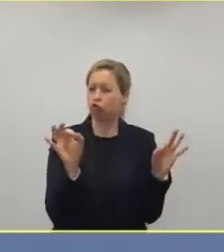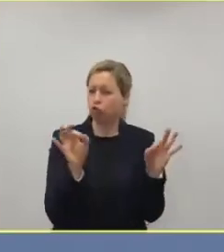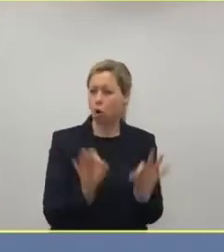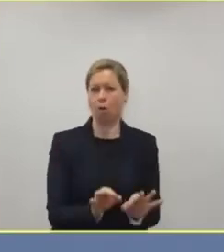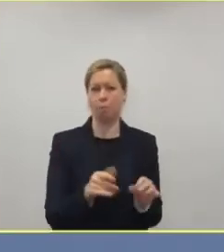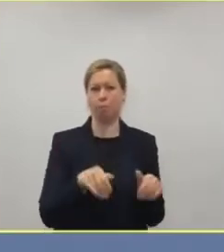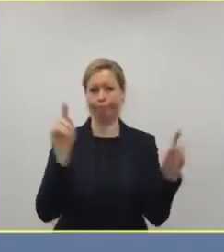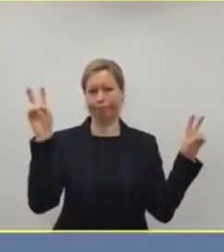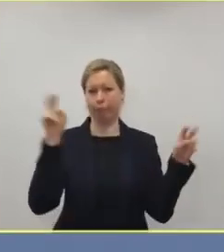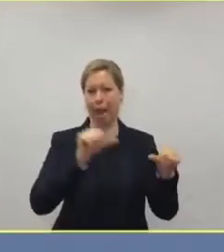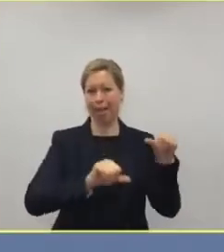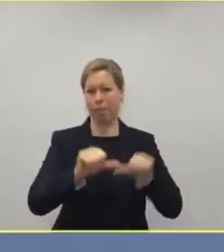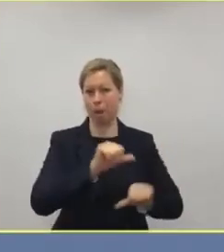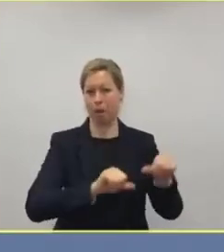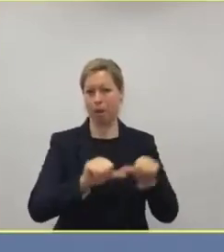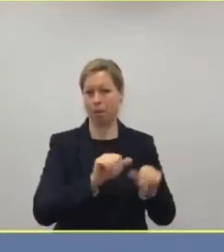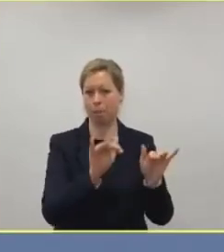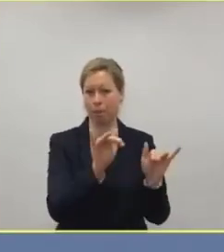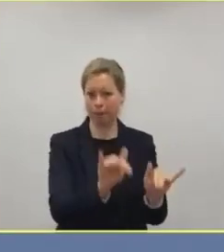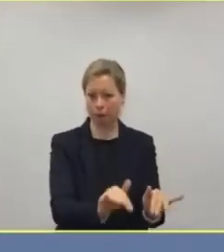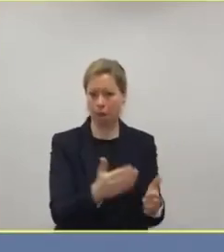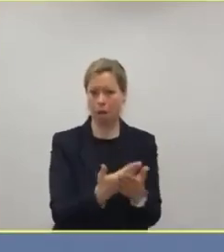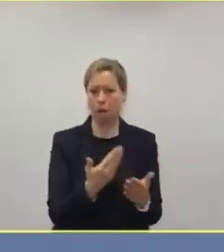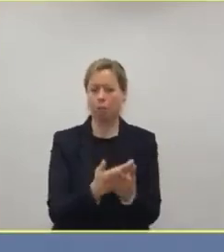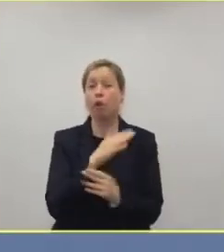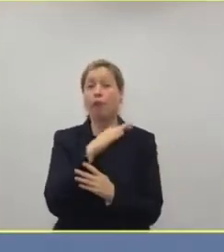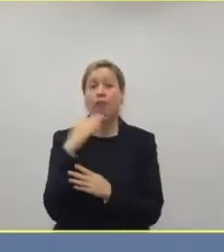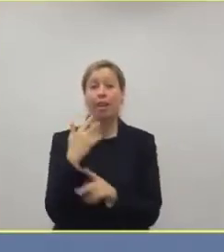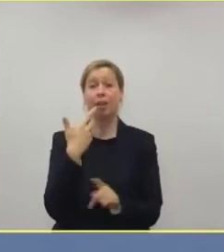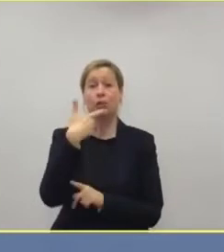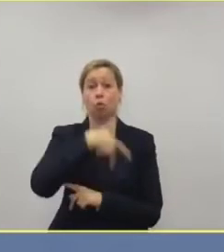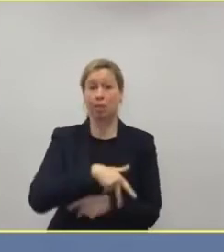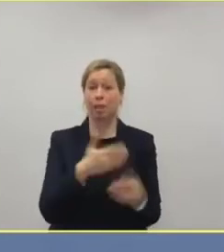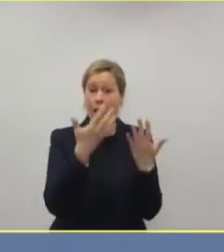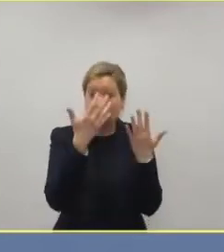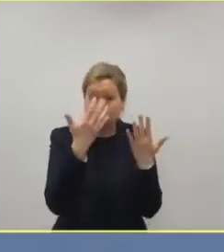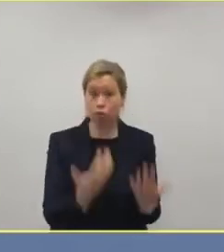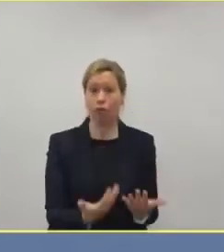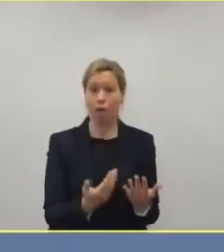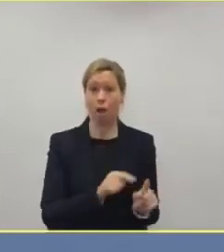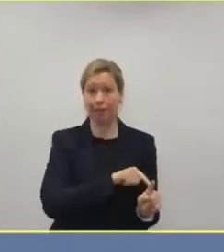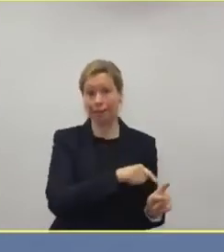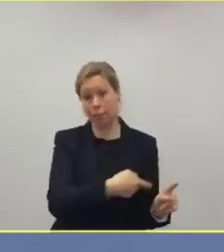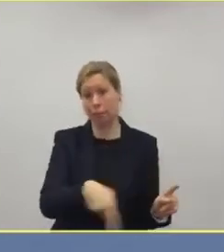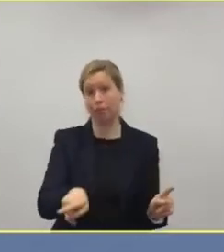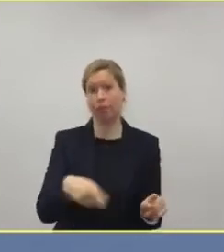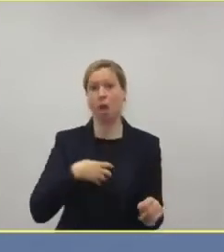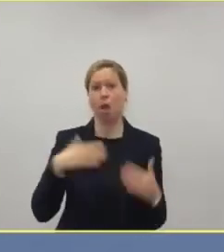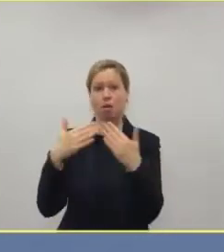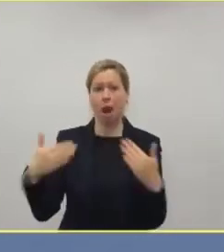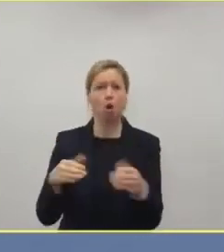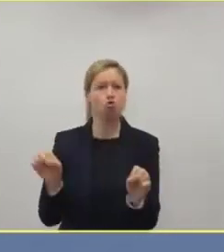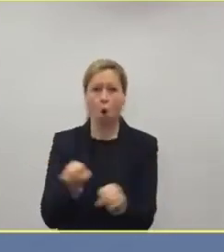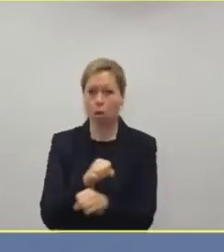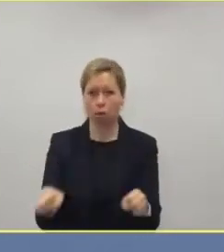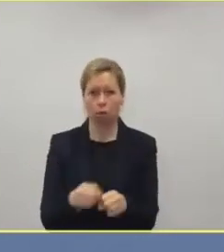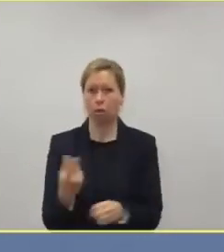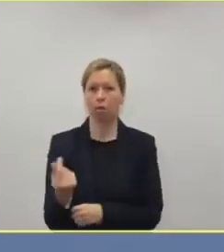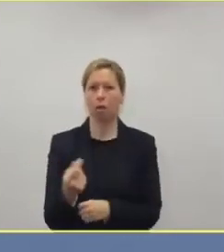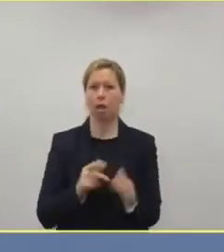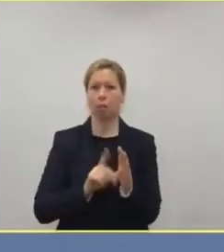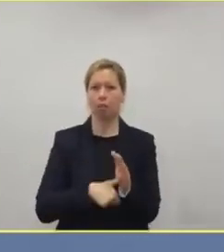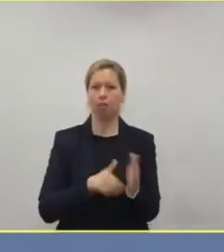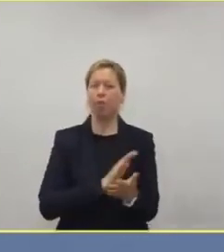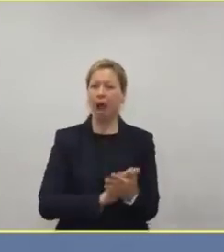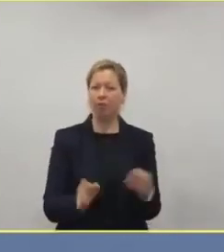wo tatsächlich genau das stattgefunden hat. Da sind viele sozial Schwache überhaupt nicht in die Krankenhäuser gekommen, weil sie sich die gar nicht leisten können. Die sind zu Hause gestorben. Da hat